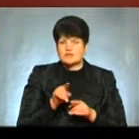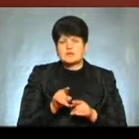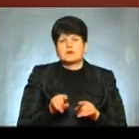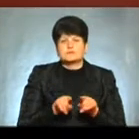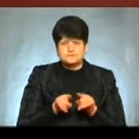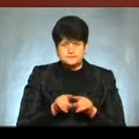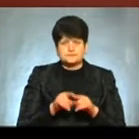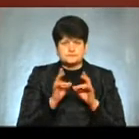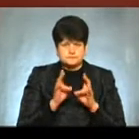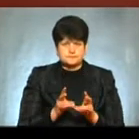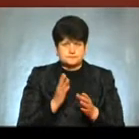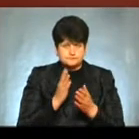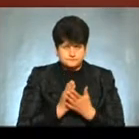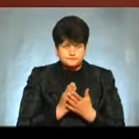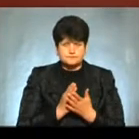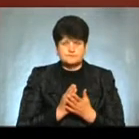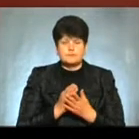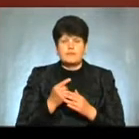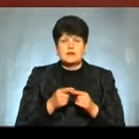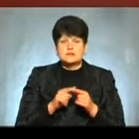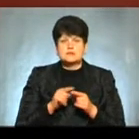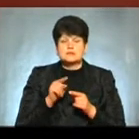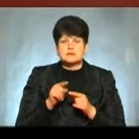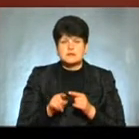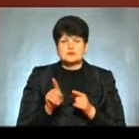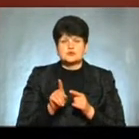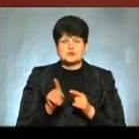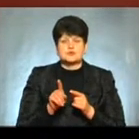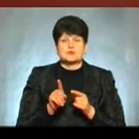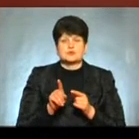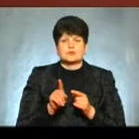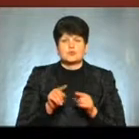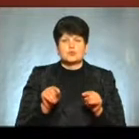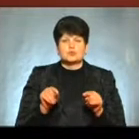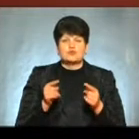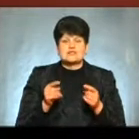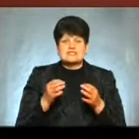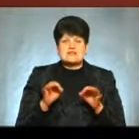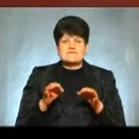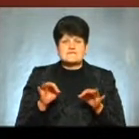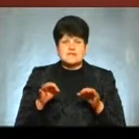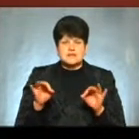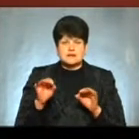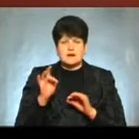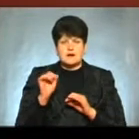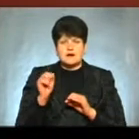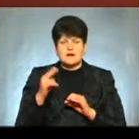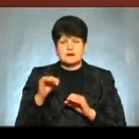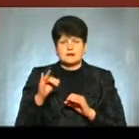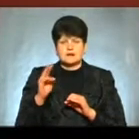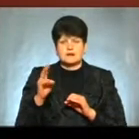небезпечна Тобто, йдеться про те, що відбувається радіоліз води Утворюються вільні радикали, і оці вільні